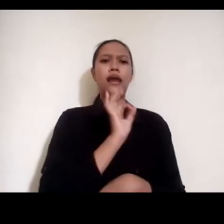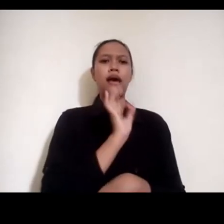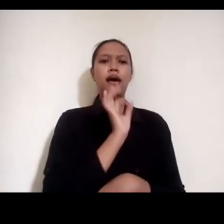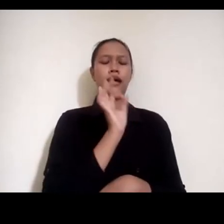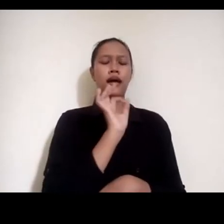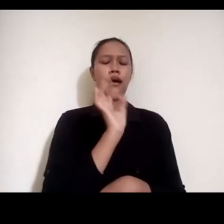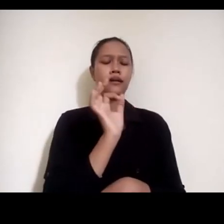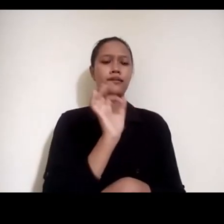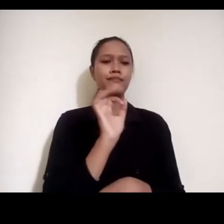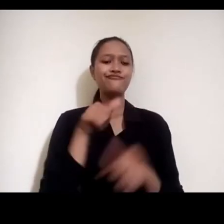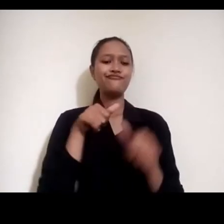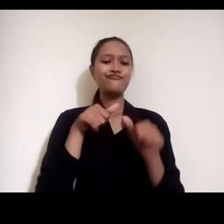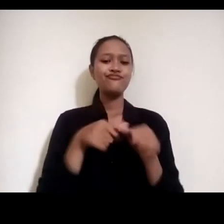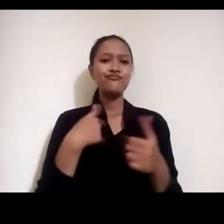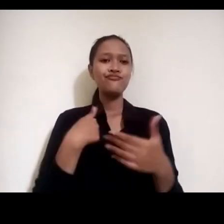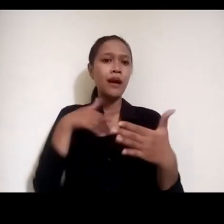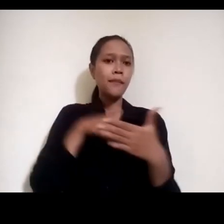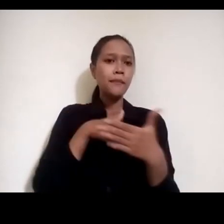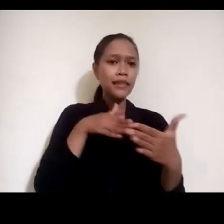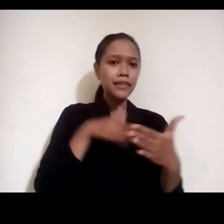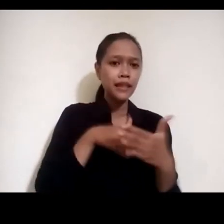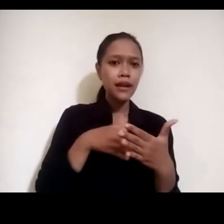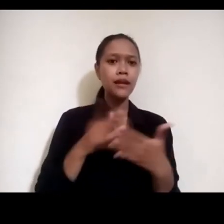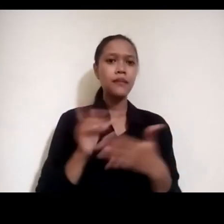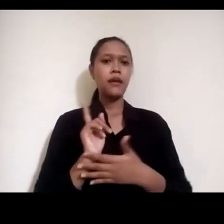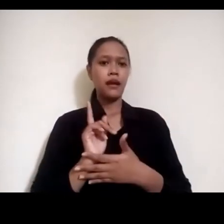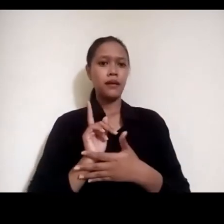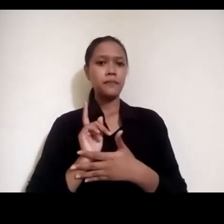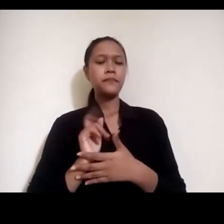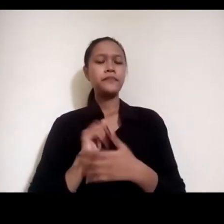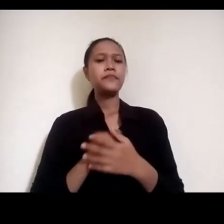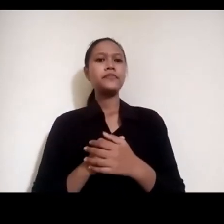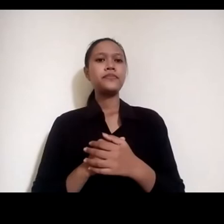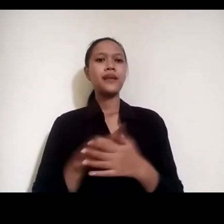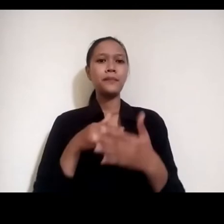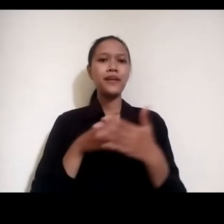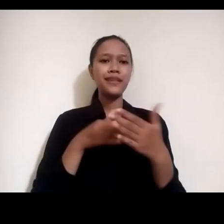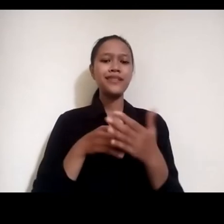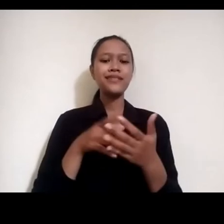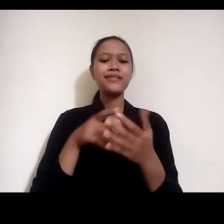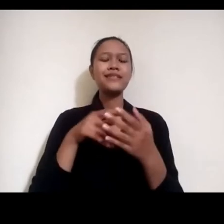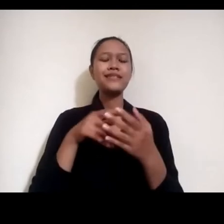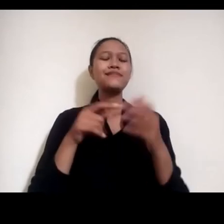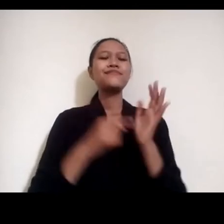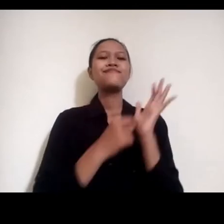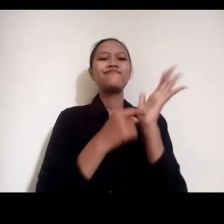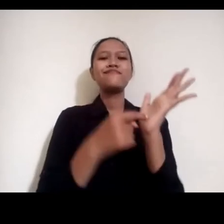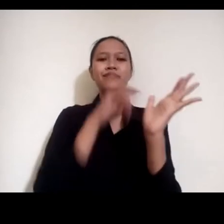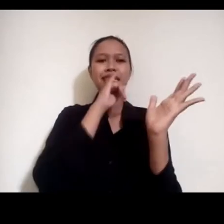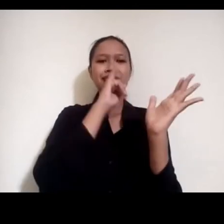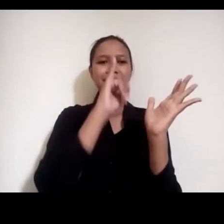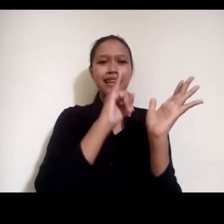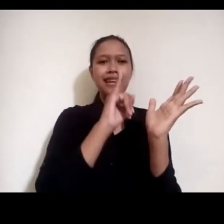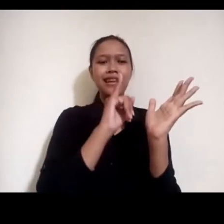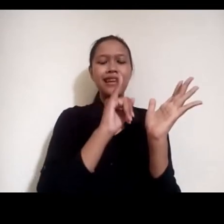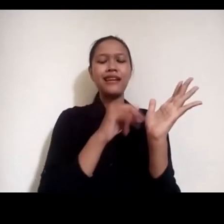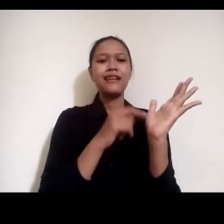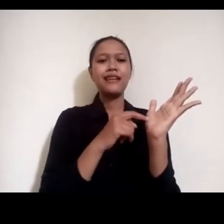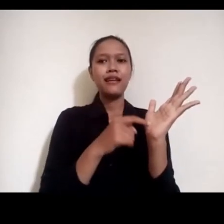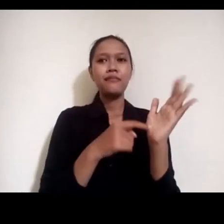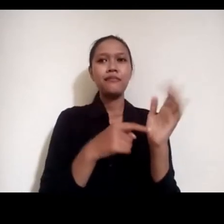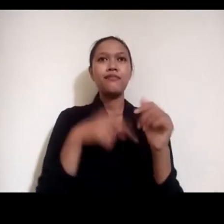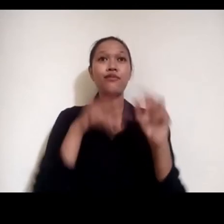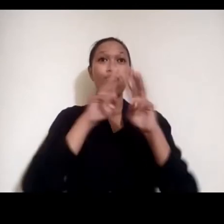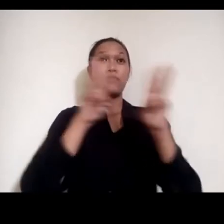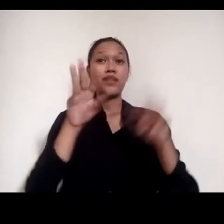terkendala di apa namanya permohonan gitu jadi setelah dari website-nya ternyata nggak ada saya coba bikin